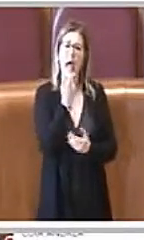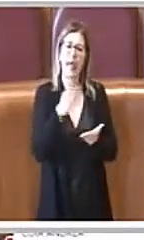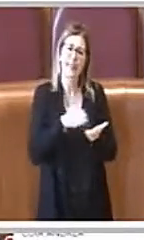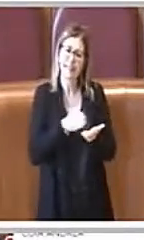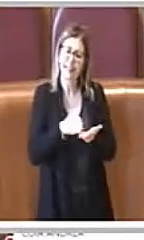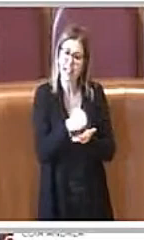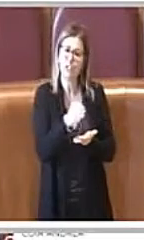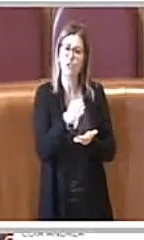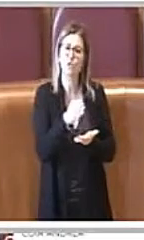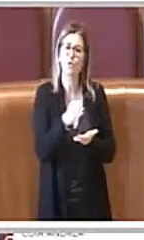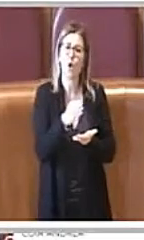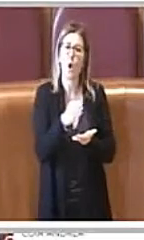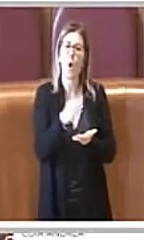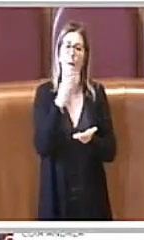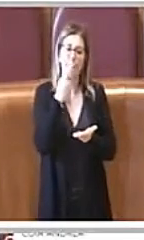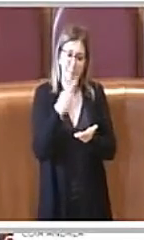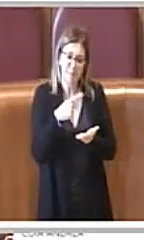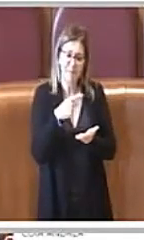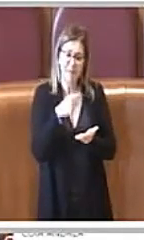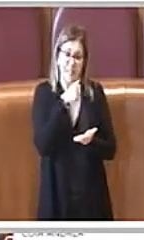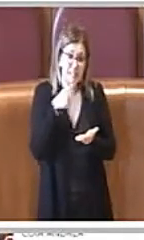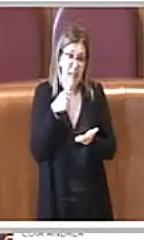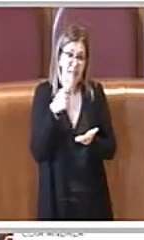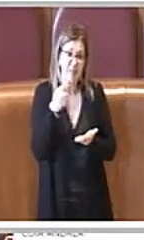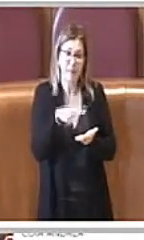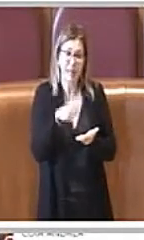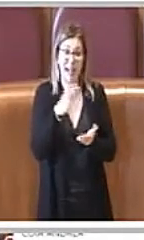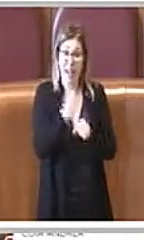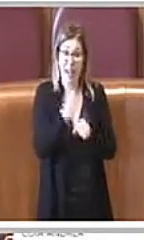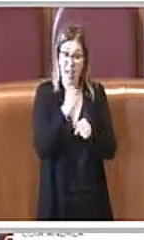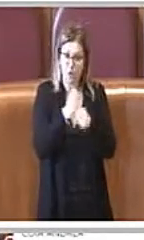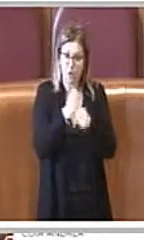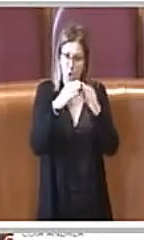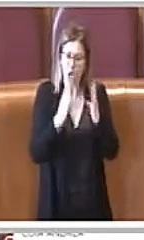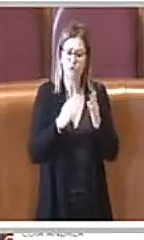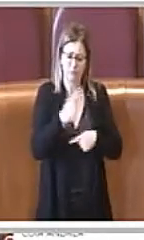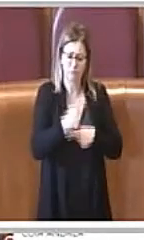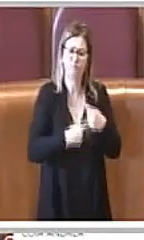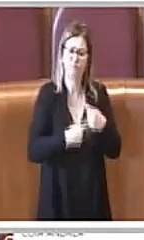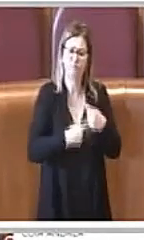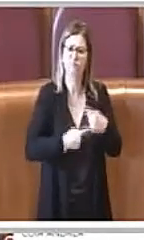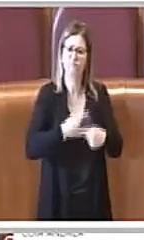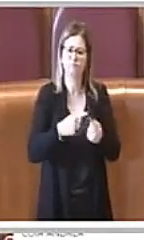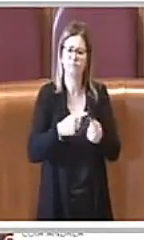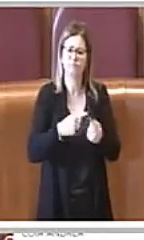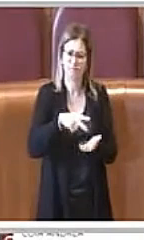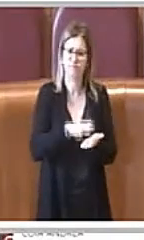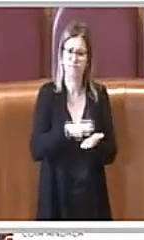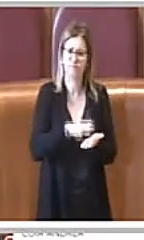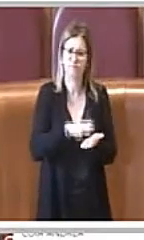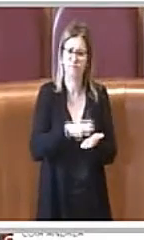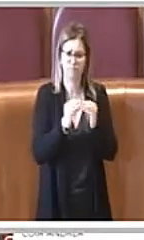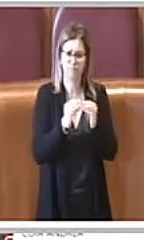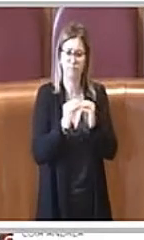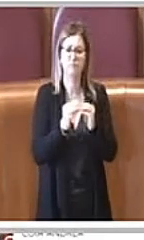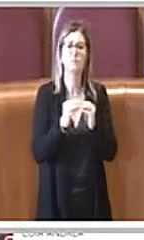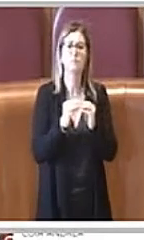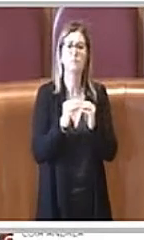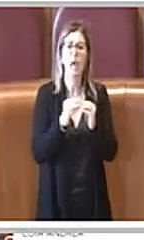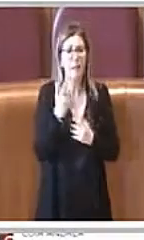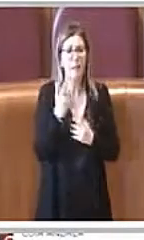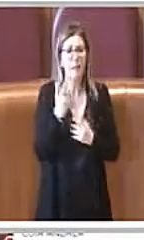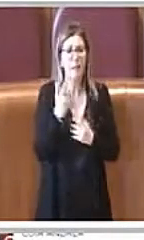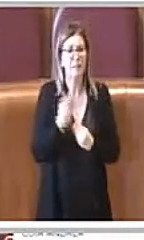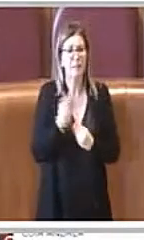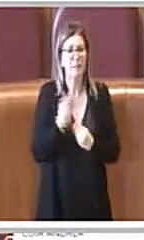addirittura consolidare il tema del lavoro agile per una quota pari di almeno il 30%,